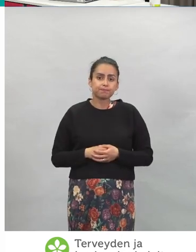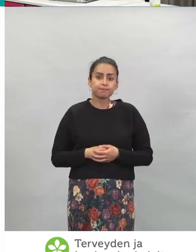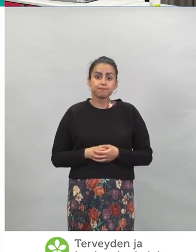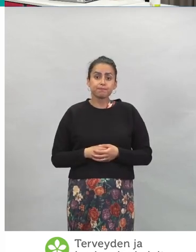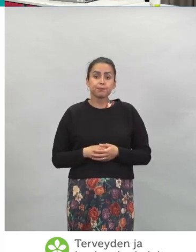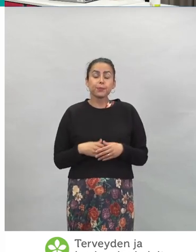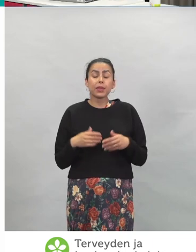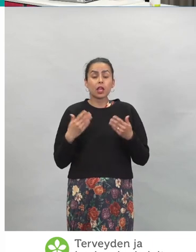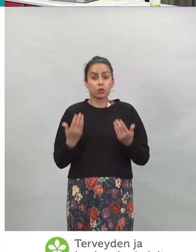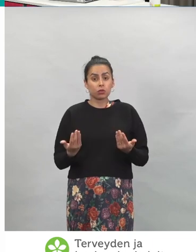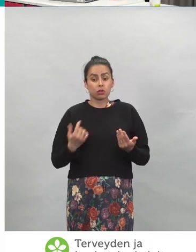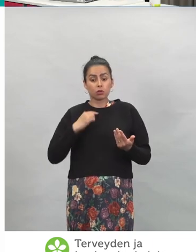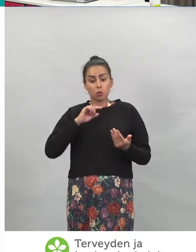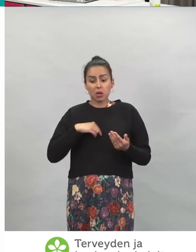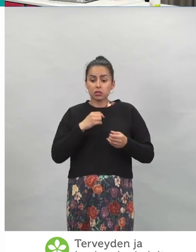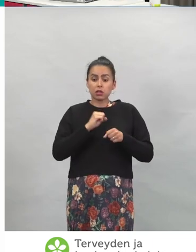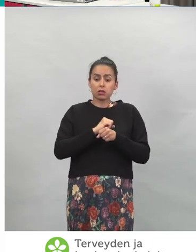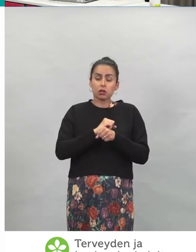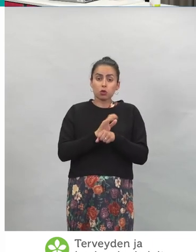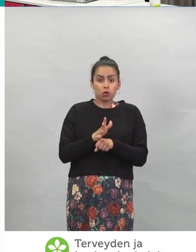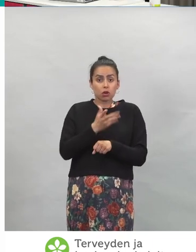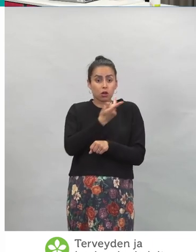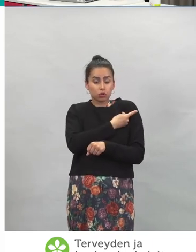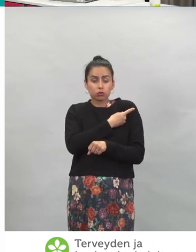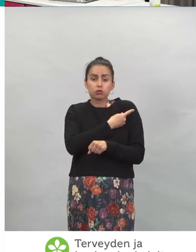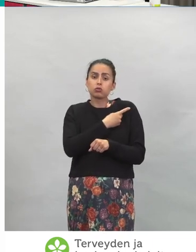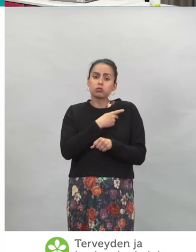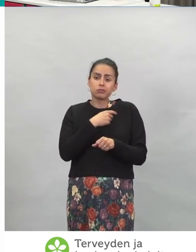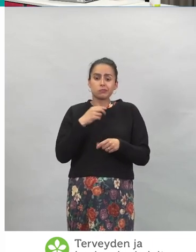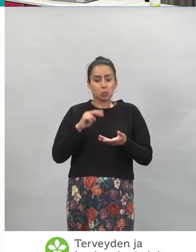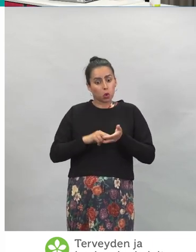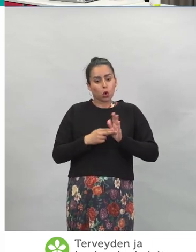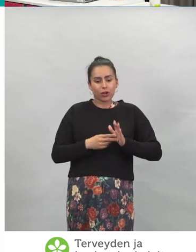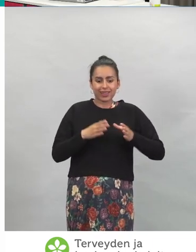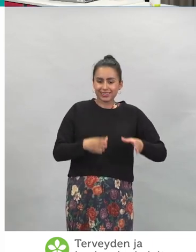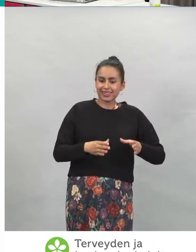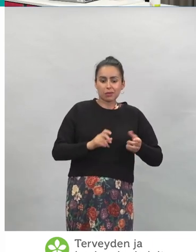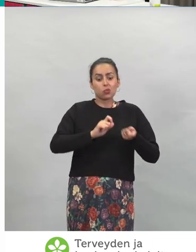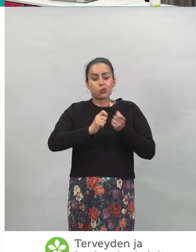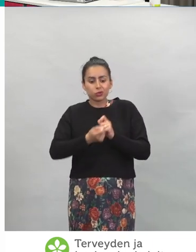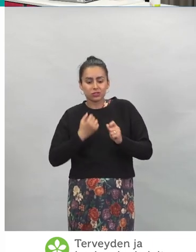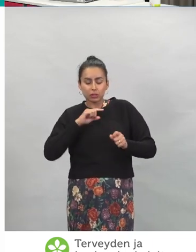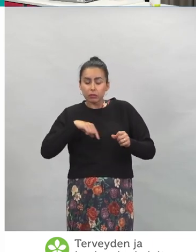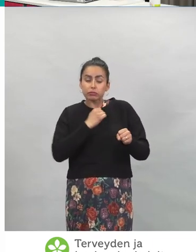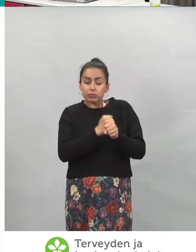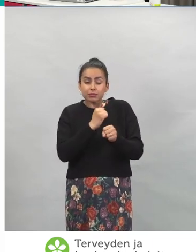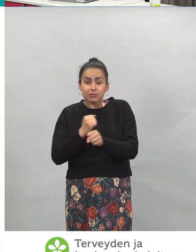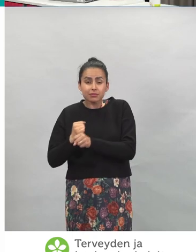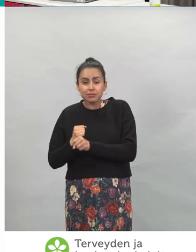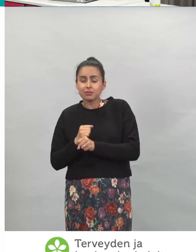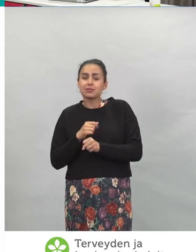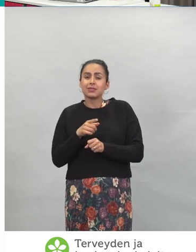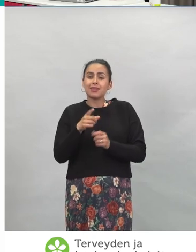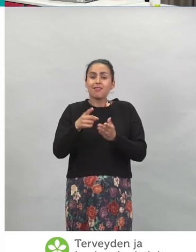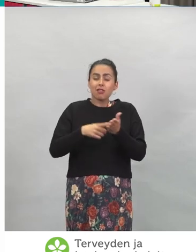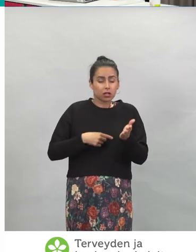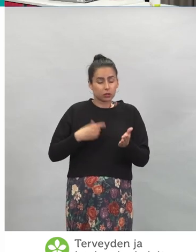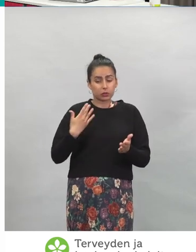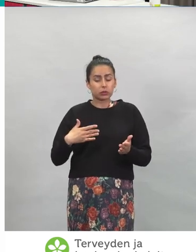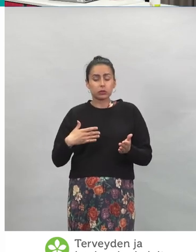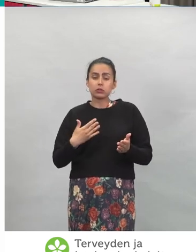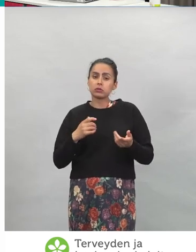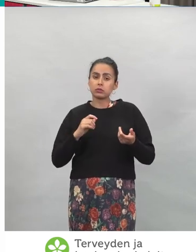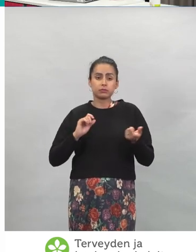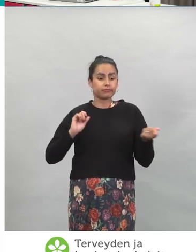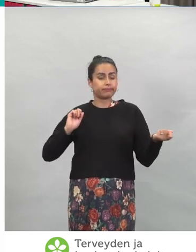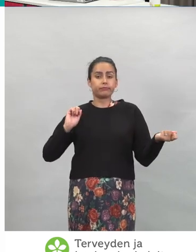No nyt kun me ollaan tehty tätä koronarokotusprojektia, muutosta, niin tämä on edellyttänyt aika massiivisia muutoksia.